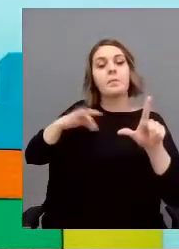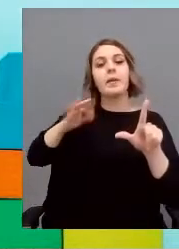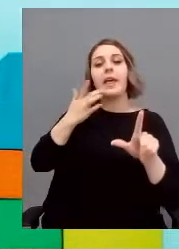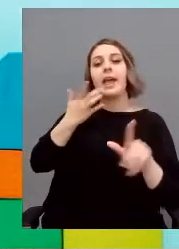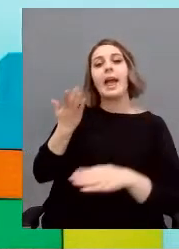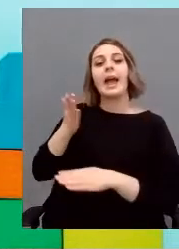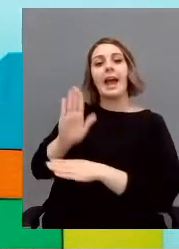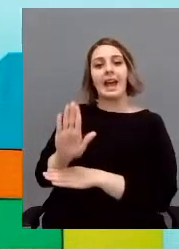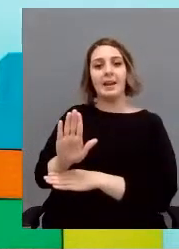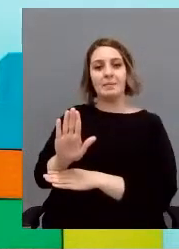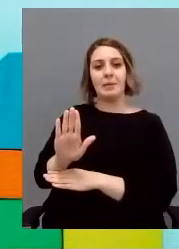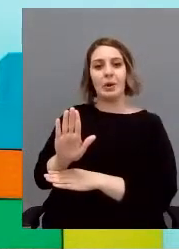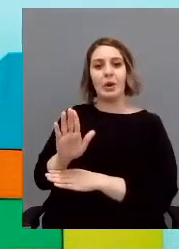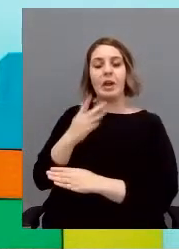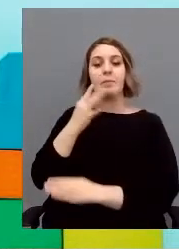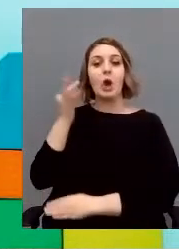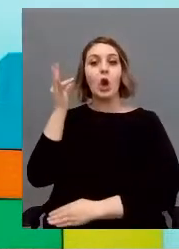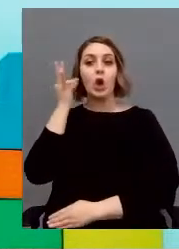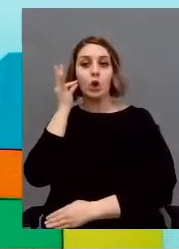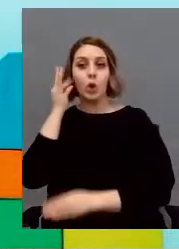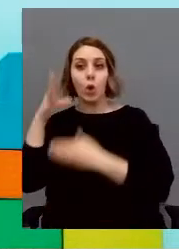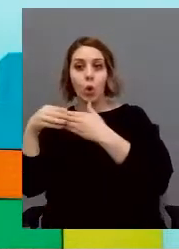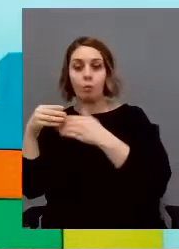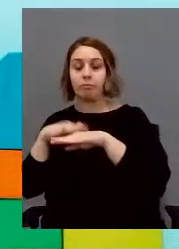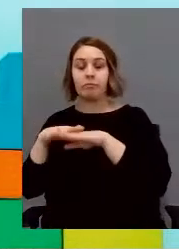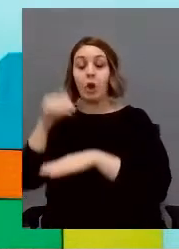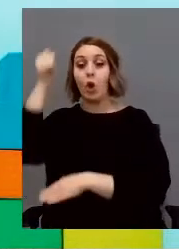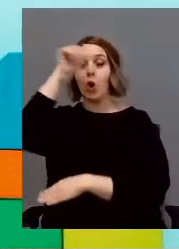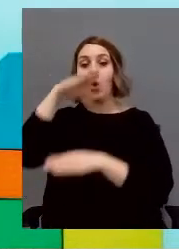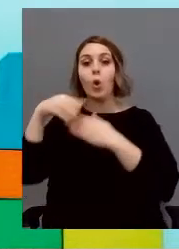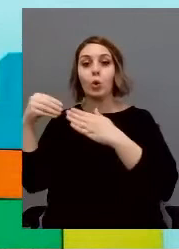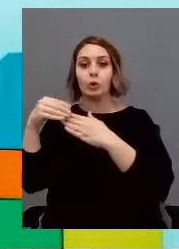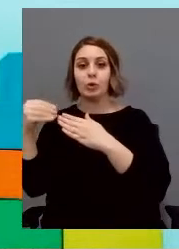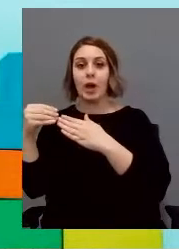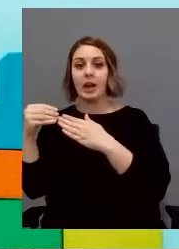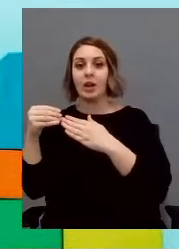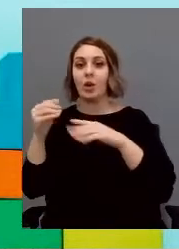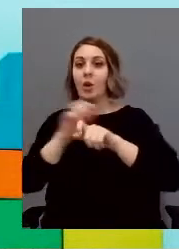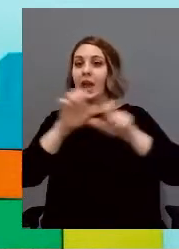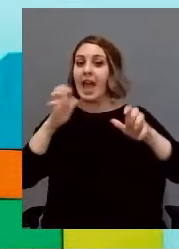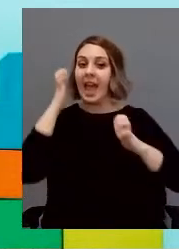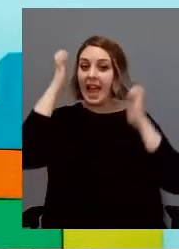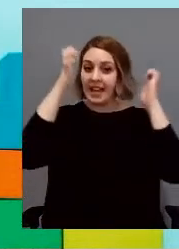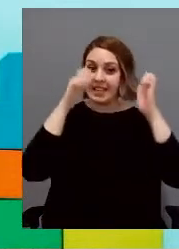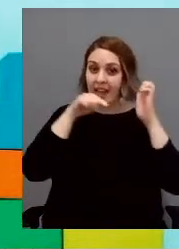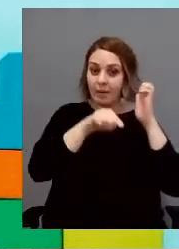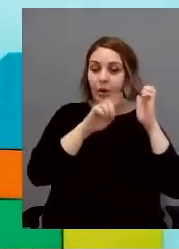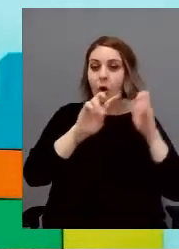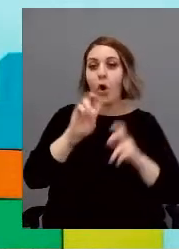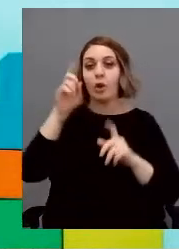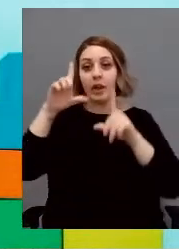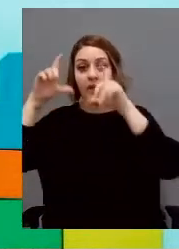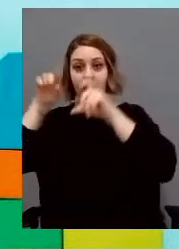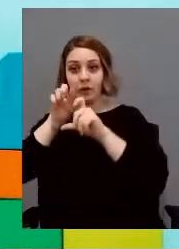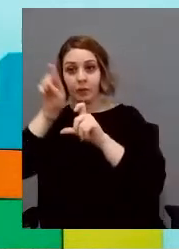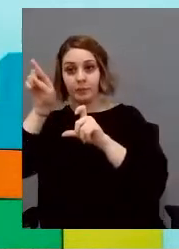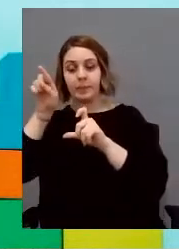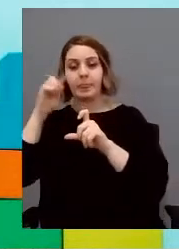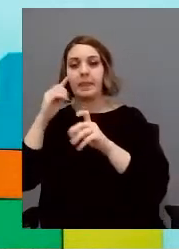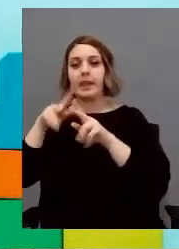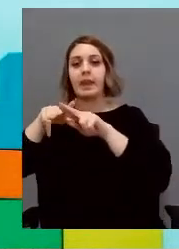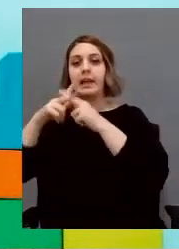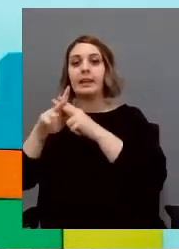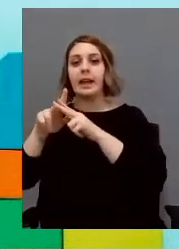un cico o un usuario di cascina rossago nell'establo io lo trovo trabacando nel tagliere di